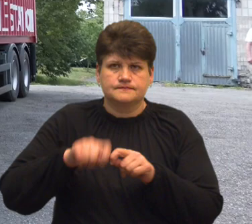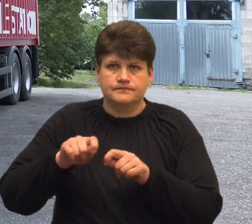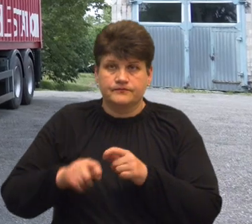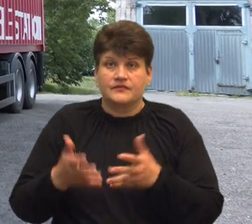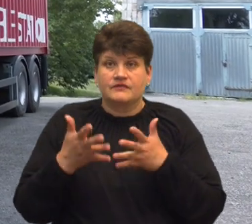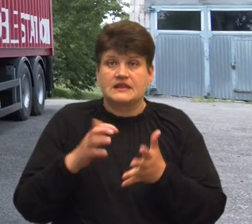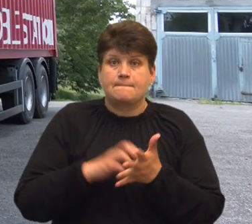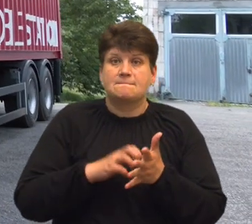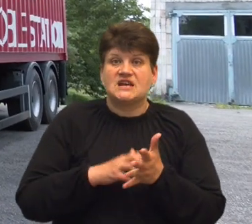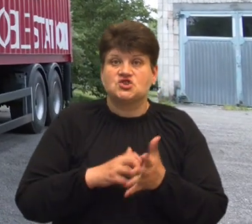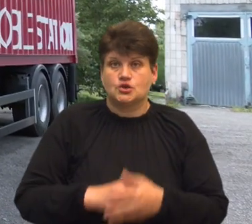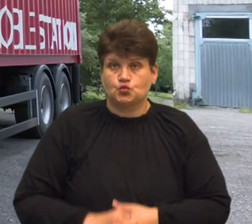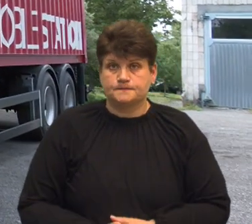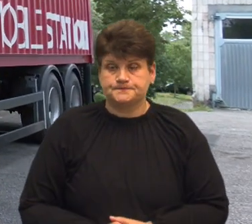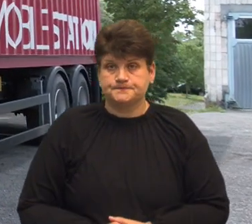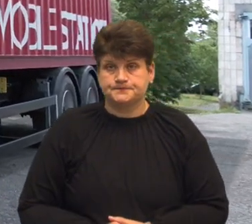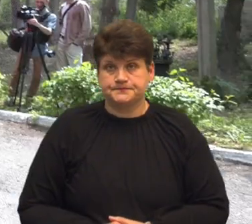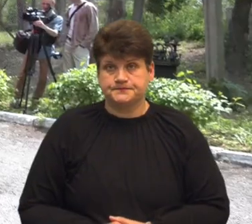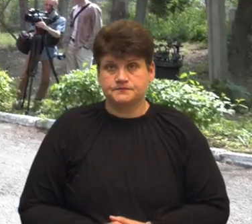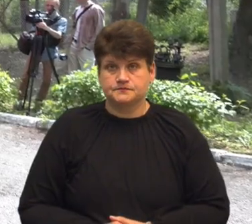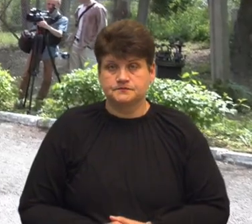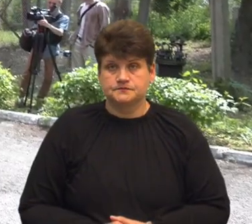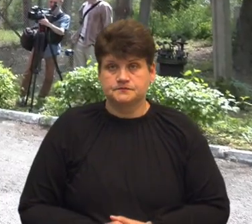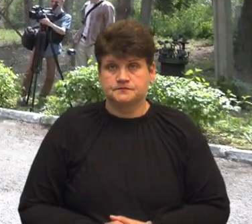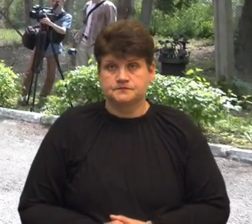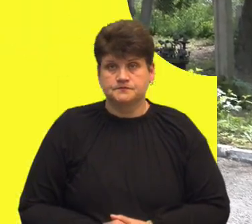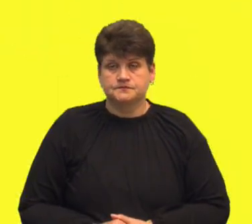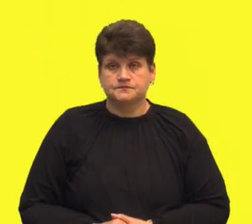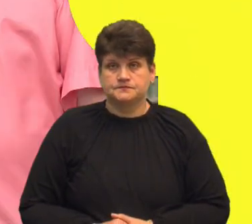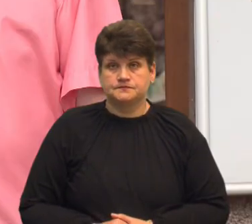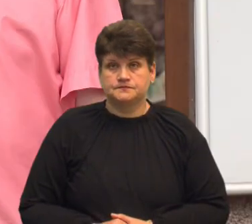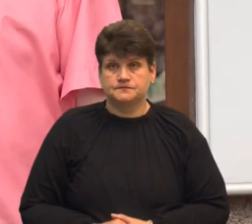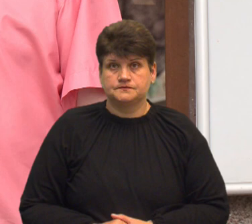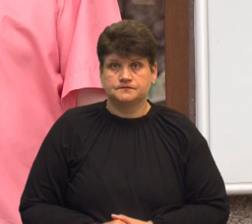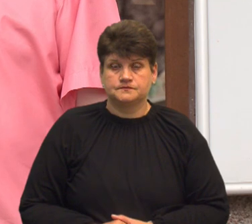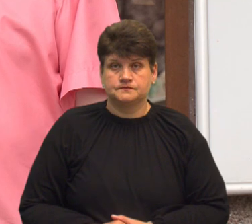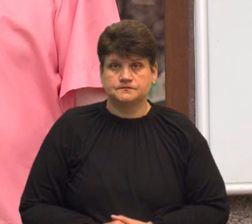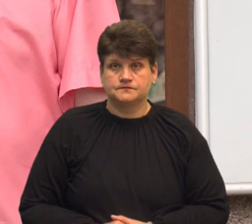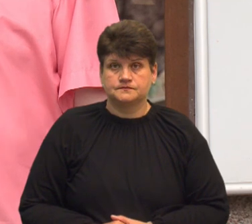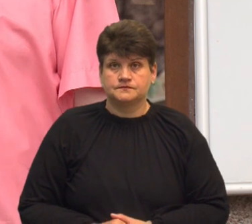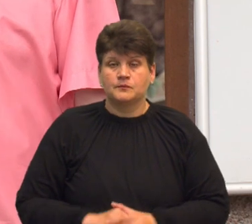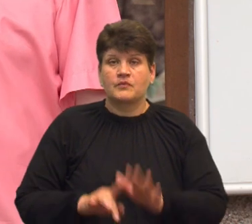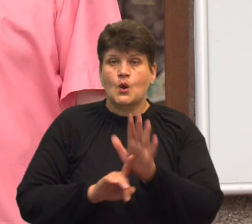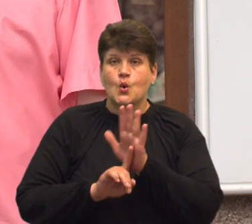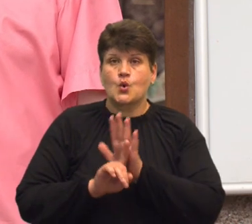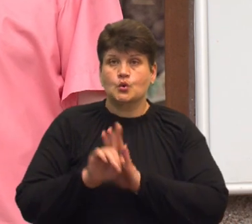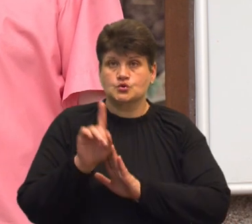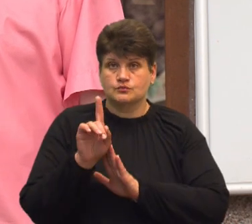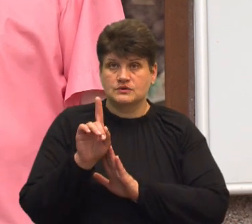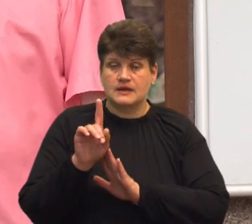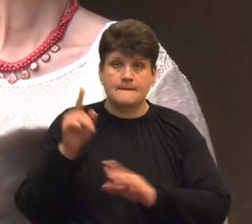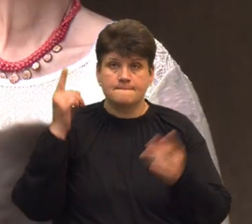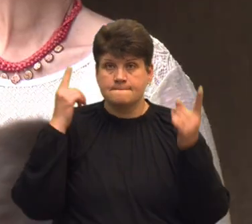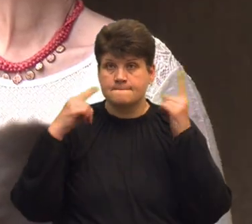причину. Оксана Максимлюк, Оксана Галіяш, Суспільне новини, Тернопільщина. Розпочинаємо мистецьку